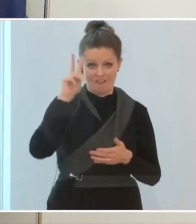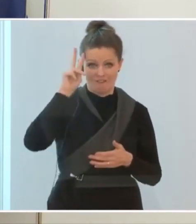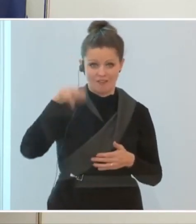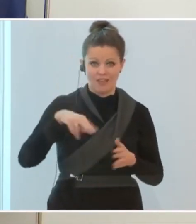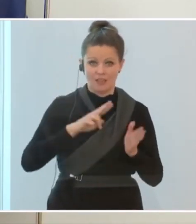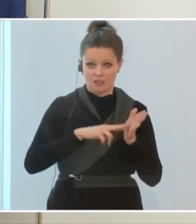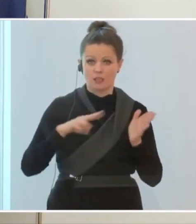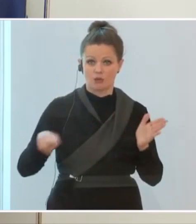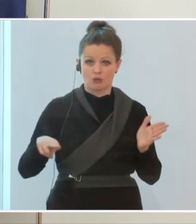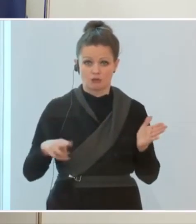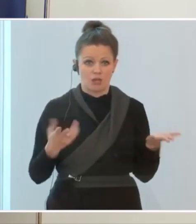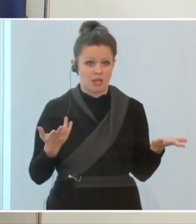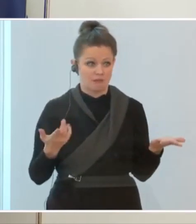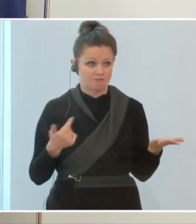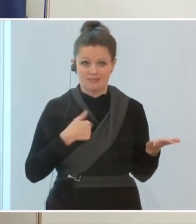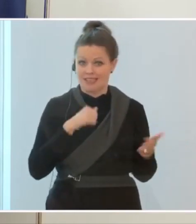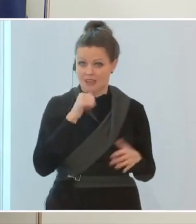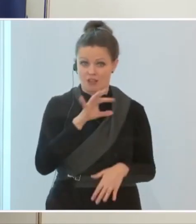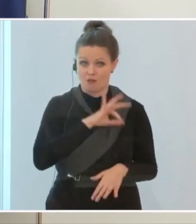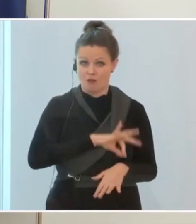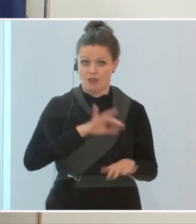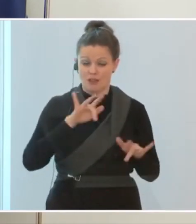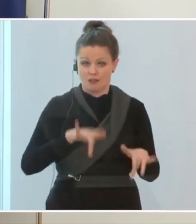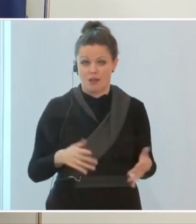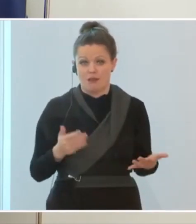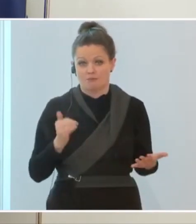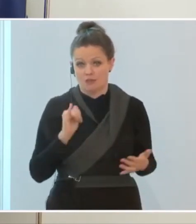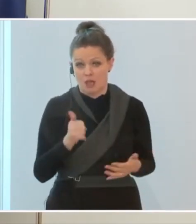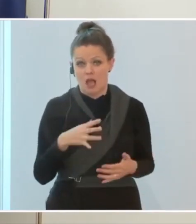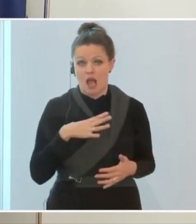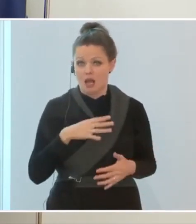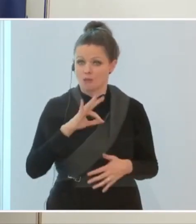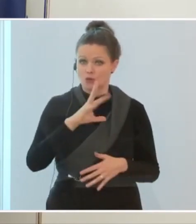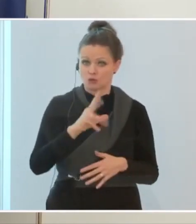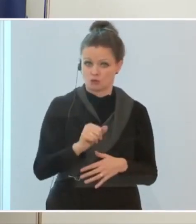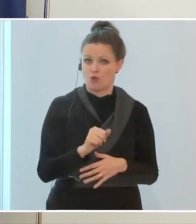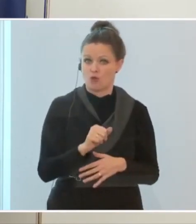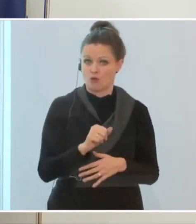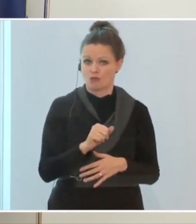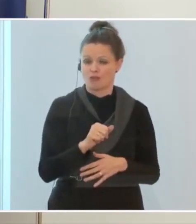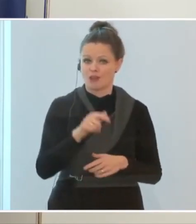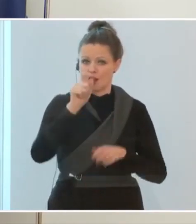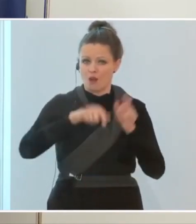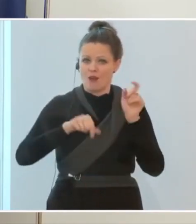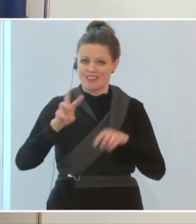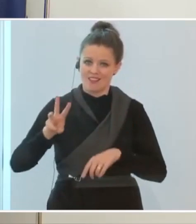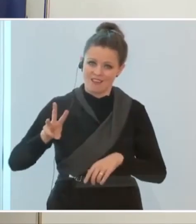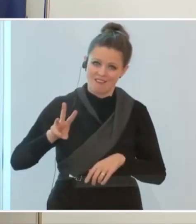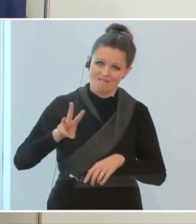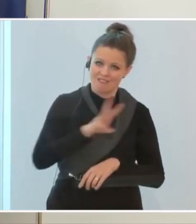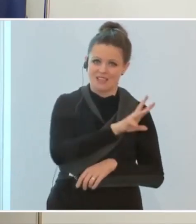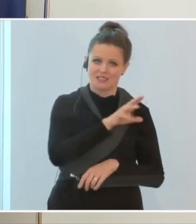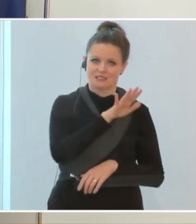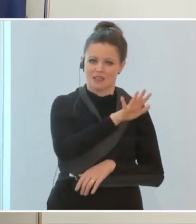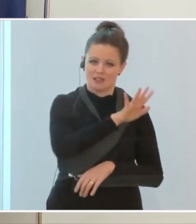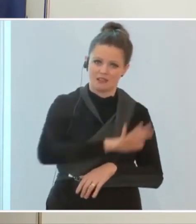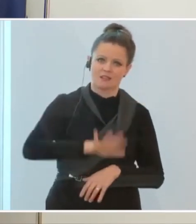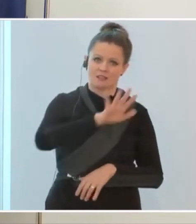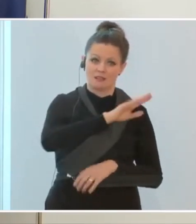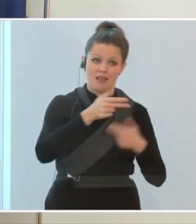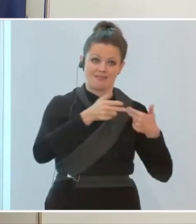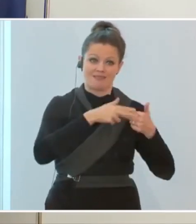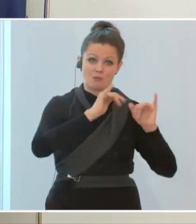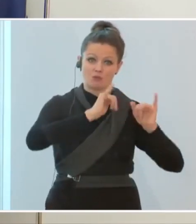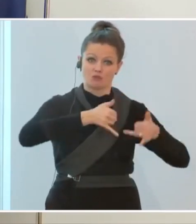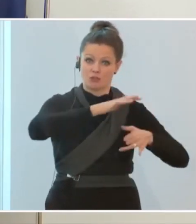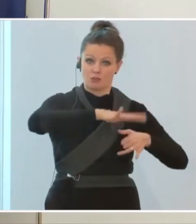bin ich jemand, der davon nicht profitieren wird. Aber ich finde es schön, wenn die Menschen, die im Westen wohnen und die ein Skigebiet in der Nähe haben,